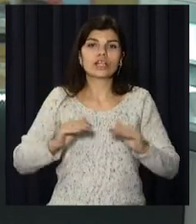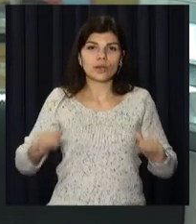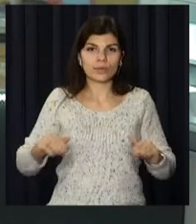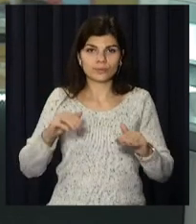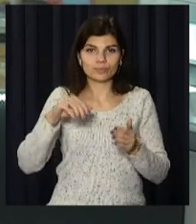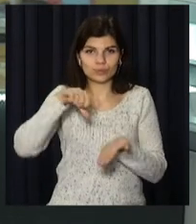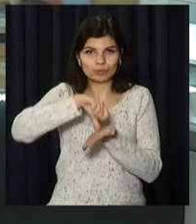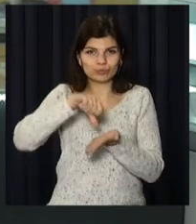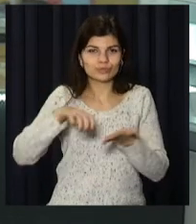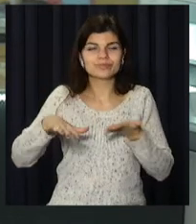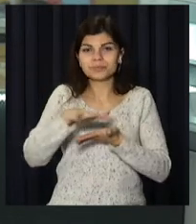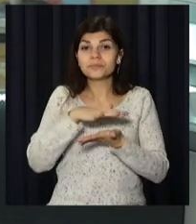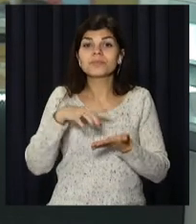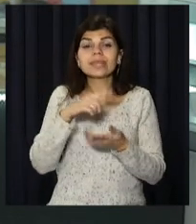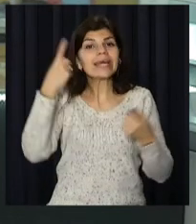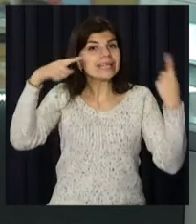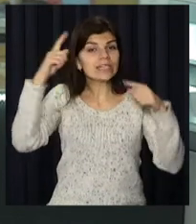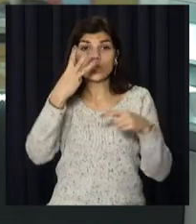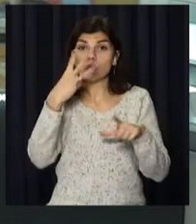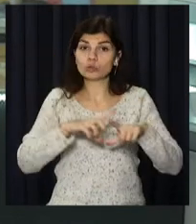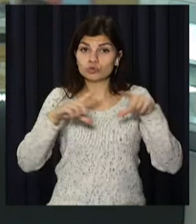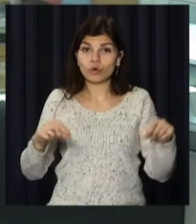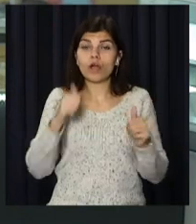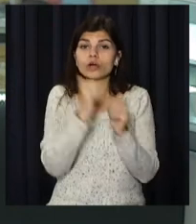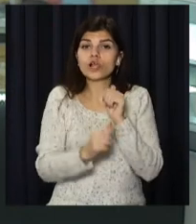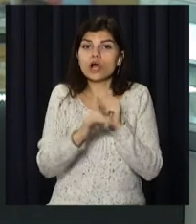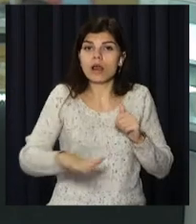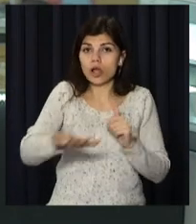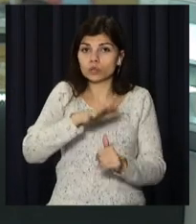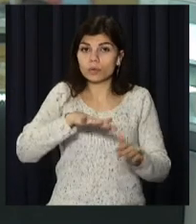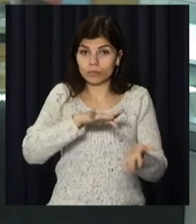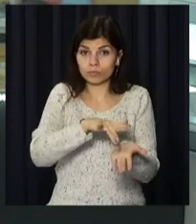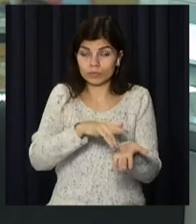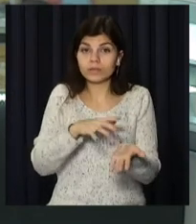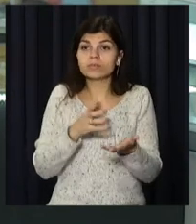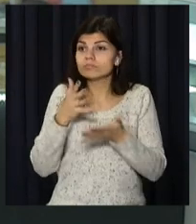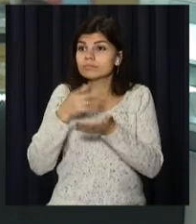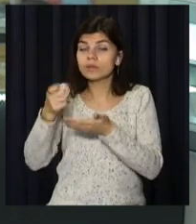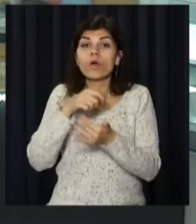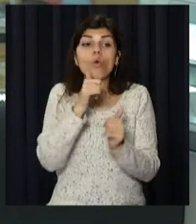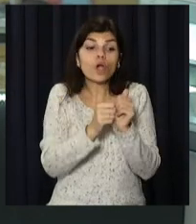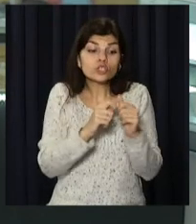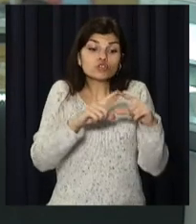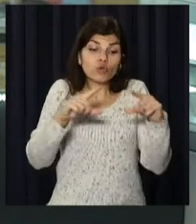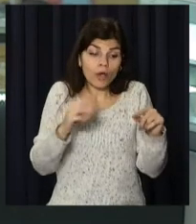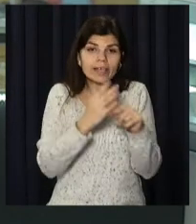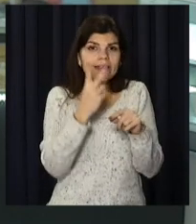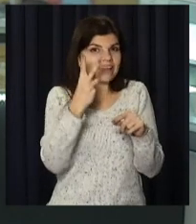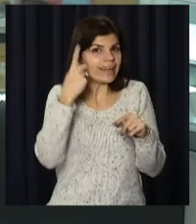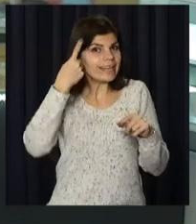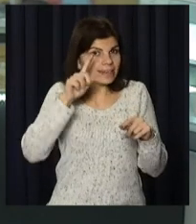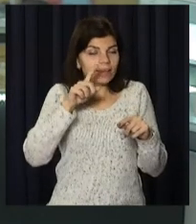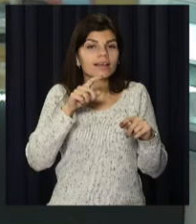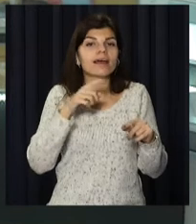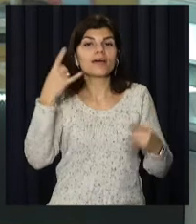участі. Свої ідеї подавали учні трьох шкіл з кожного району міста. Наразі усі мають по два проєкти переможці. Відкритий